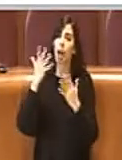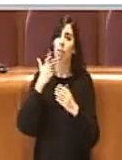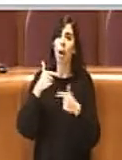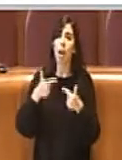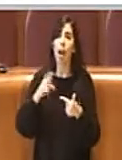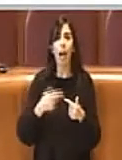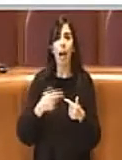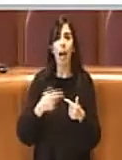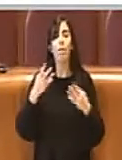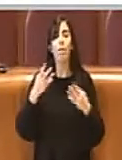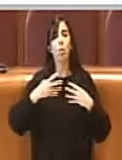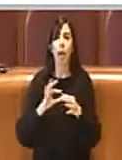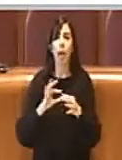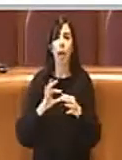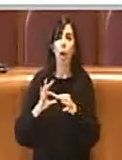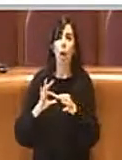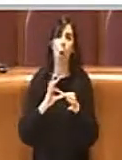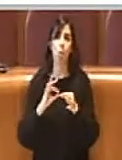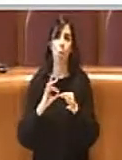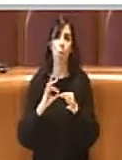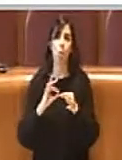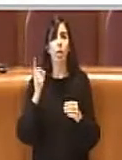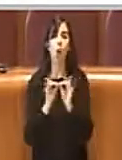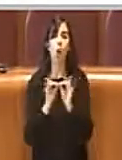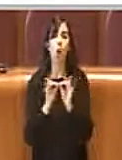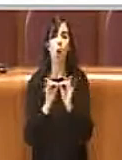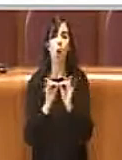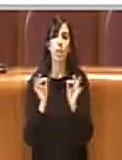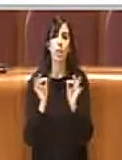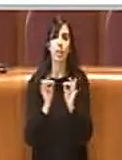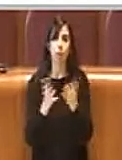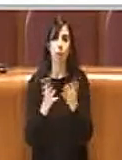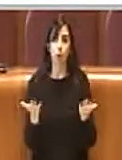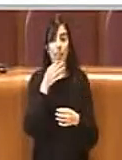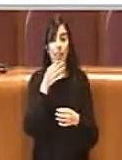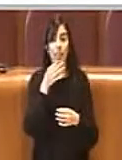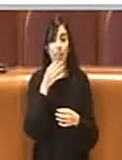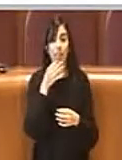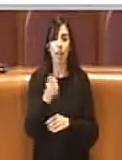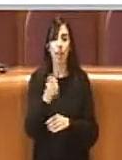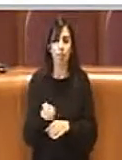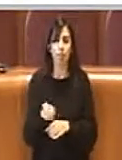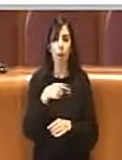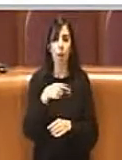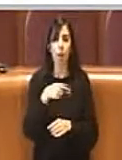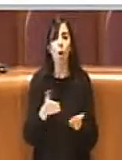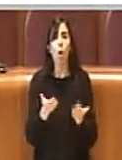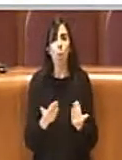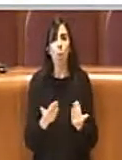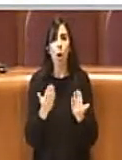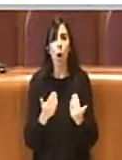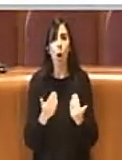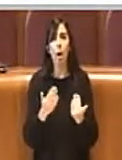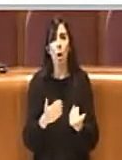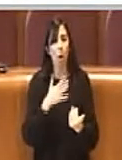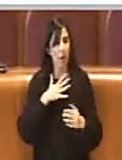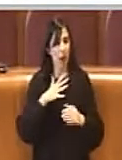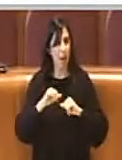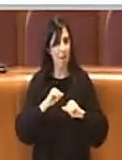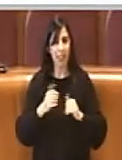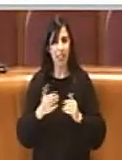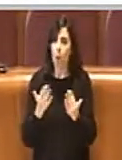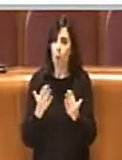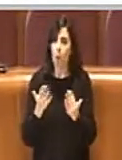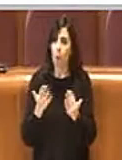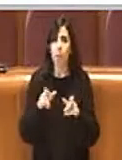comuni e la condivisione perché è ovvio che mano a mano che il numero degli acquisti dell'amministrazione eh su